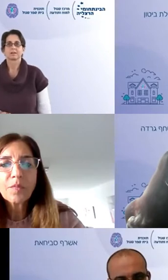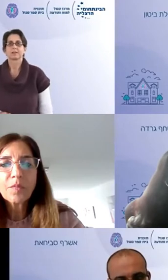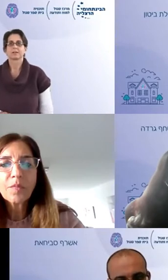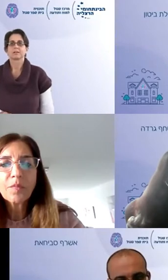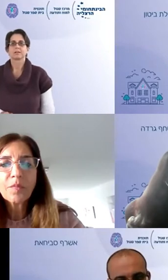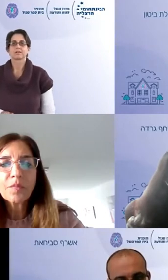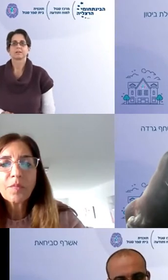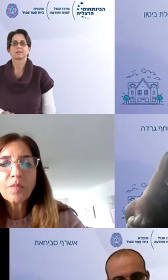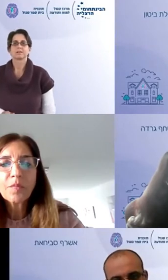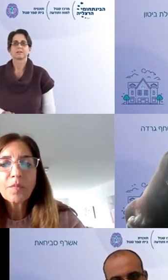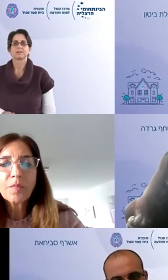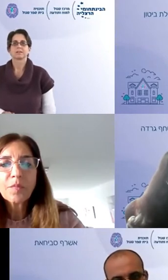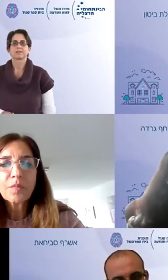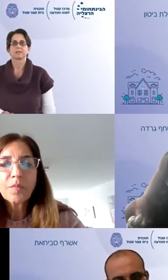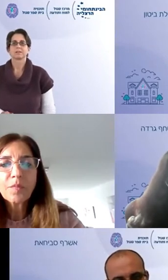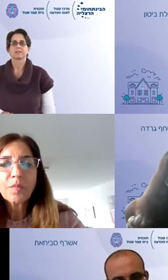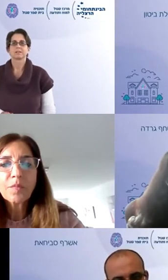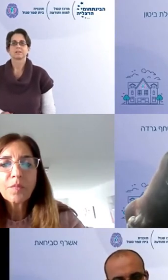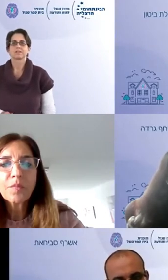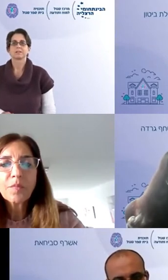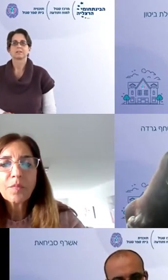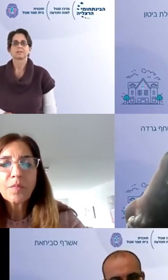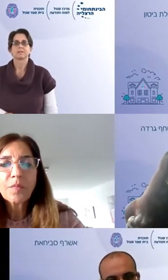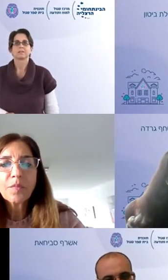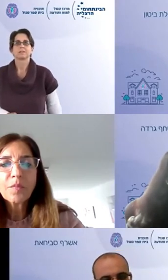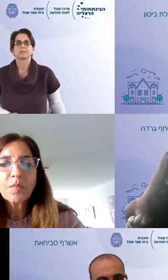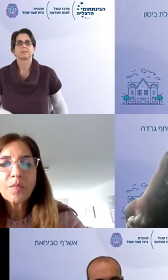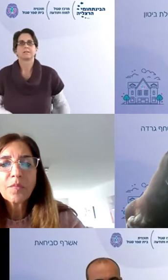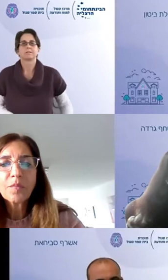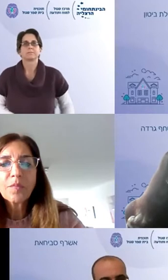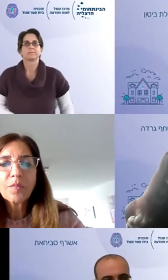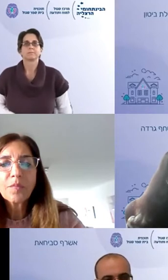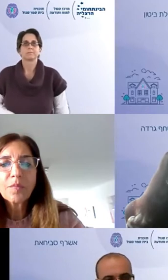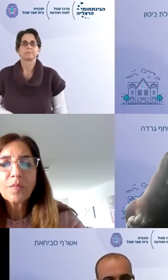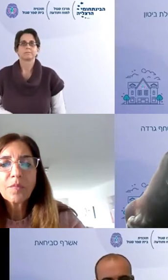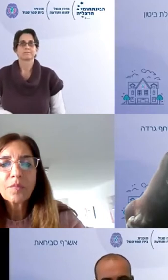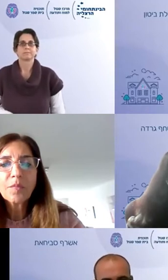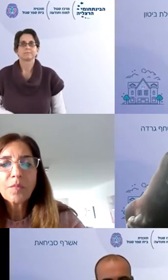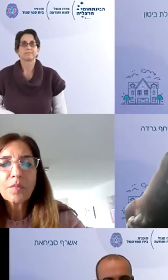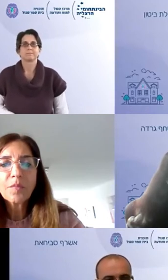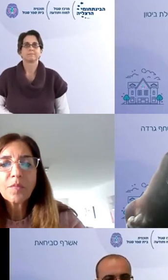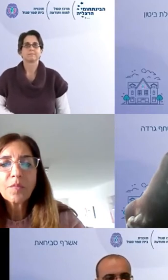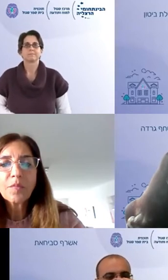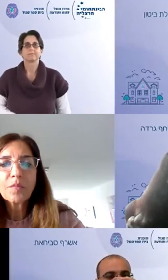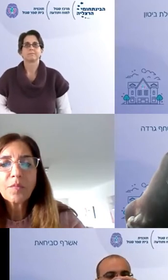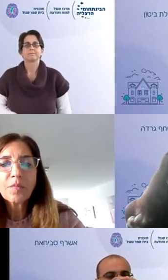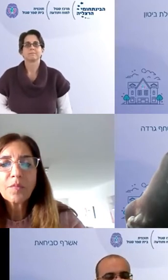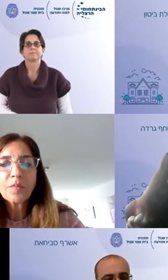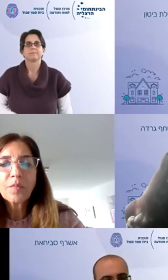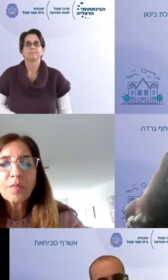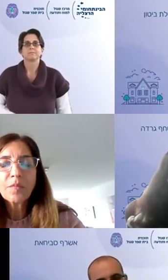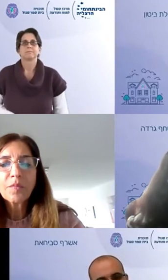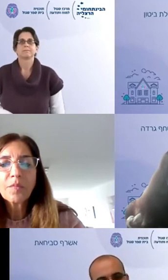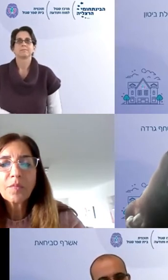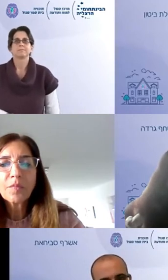בנס ציונה בית הספר הוא נותן מענה לתלמידים מכיתה א' ועד גיל 21 בית ספר אזורי